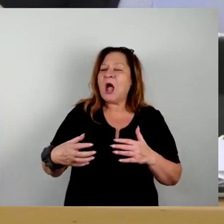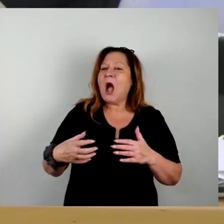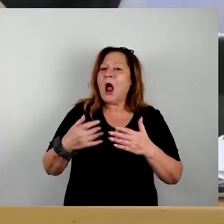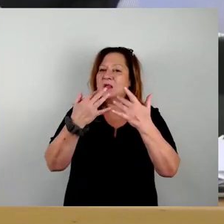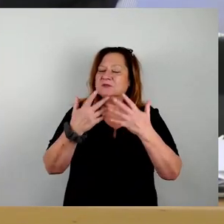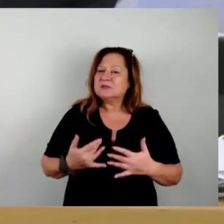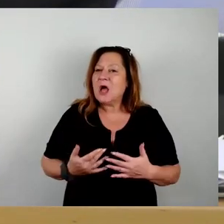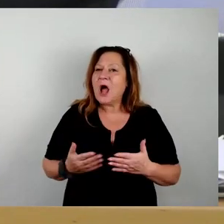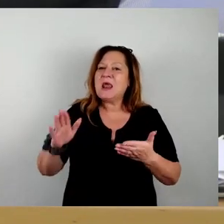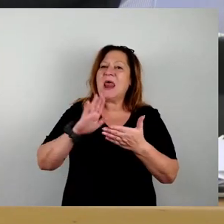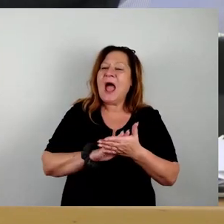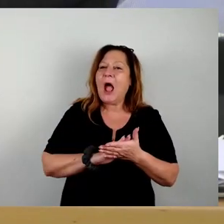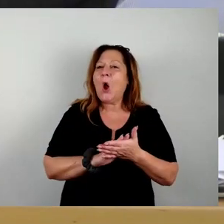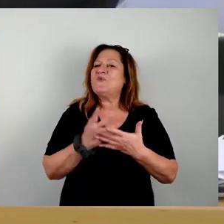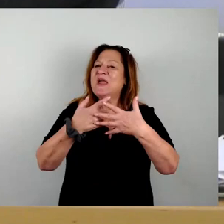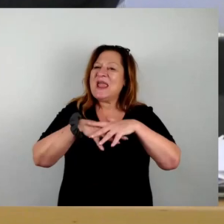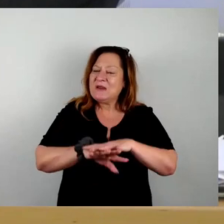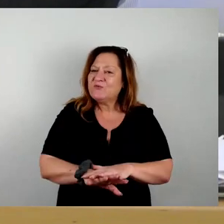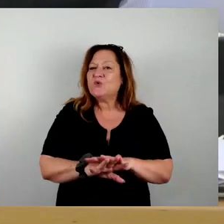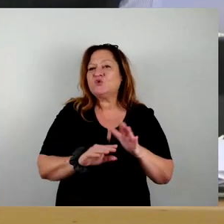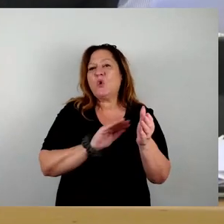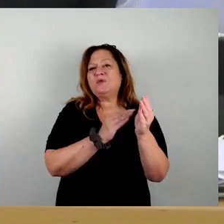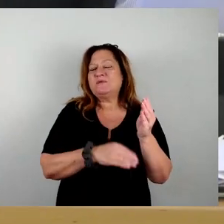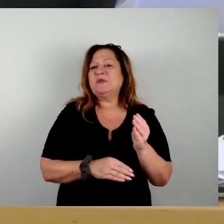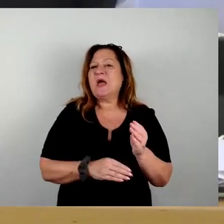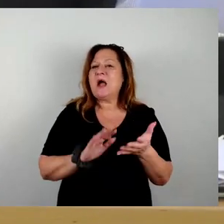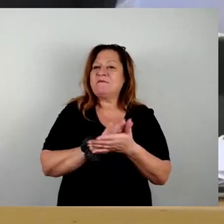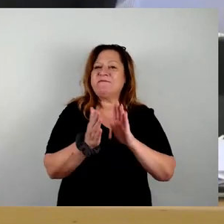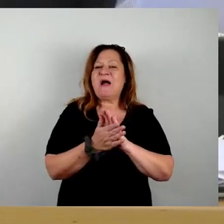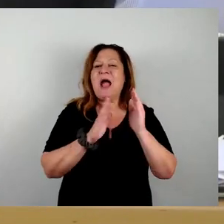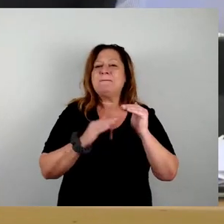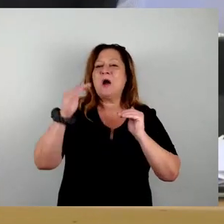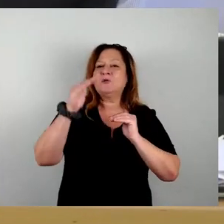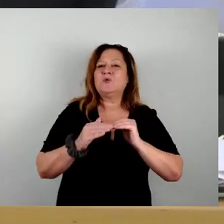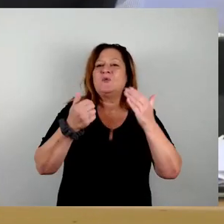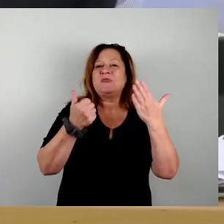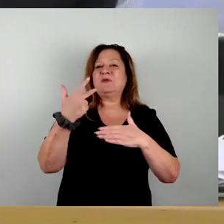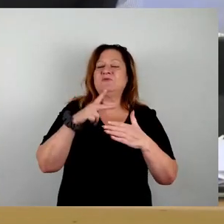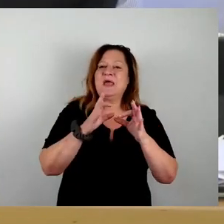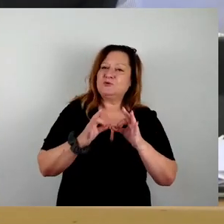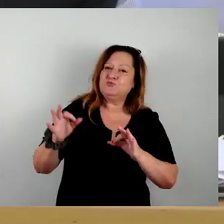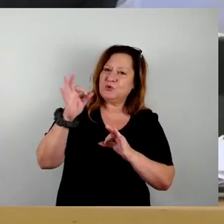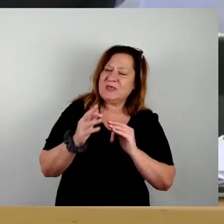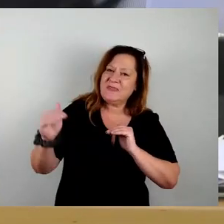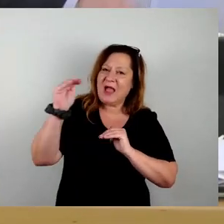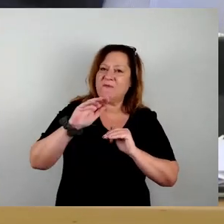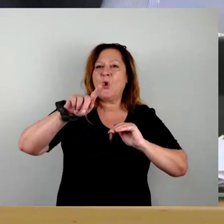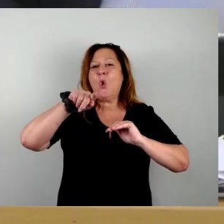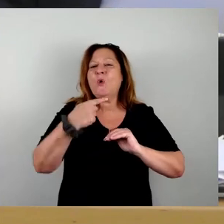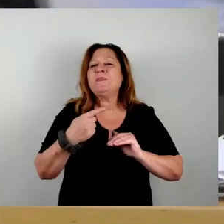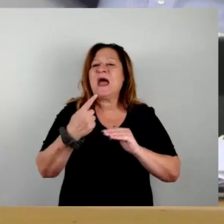Fusionsvertrag vereinbarte Niveau von 36 Prozent zu bringen. Und dann ist eine erhöhte Ausschüttung